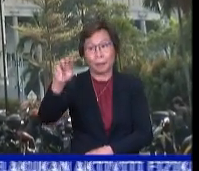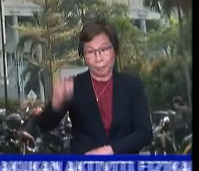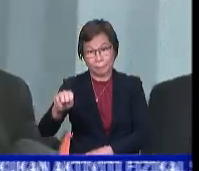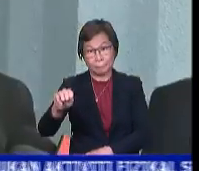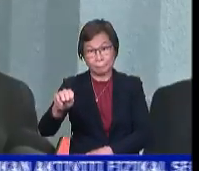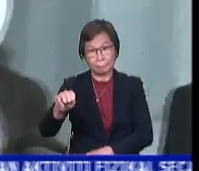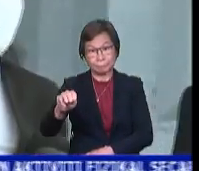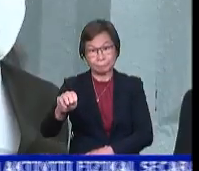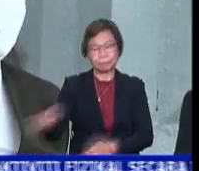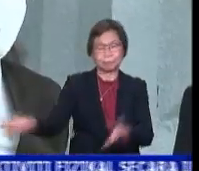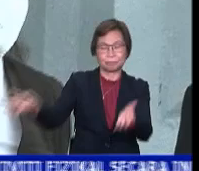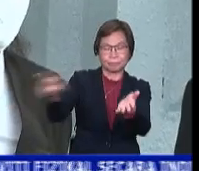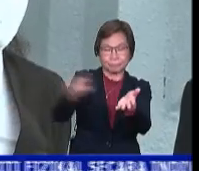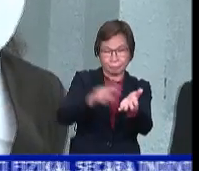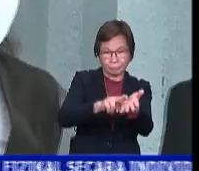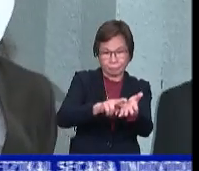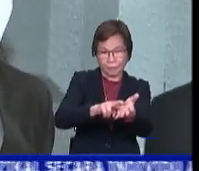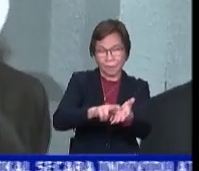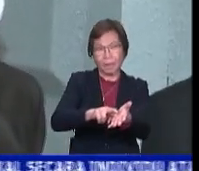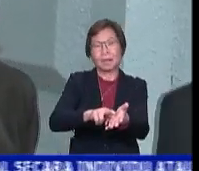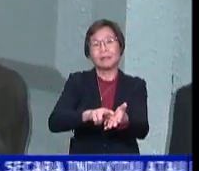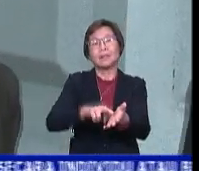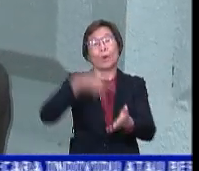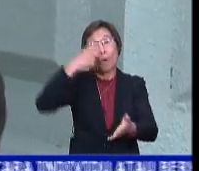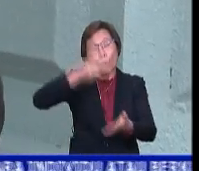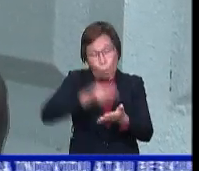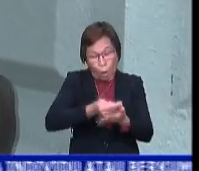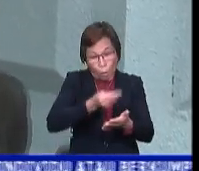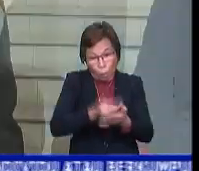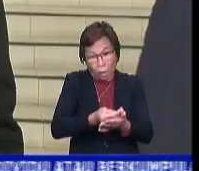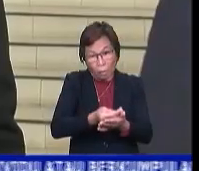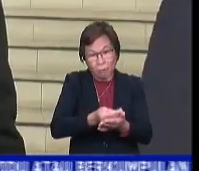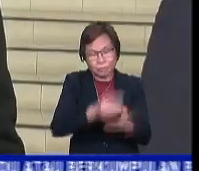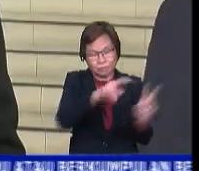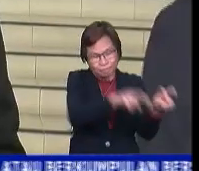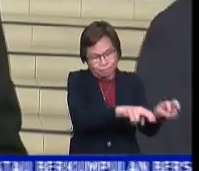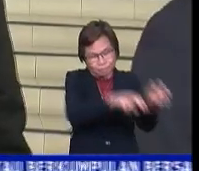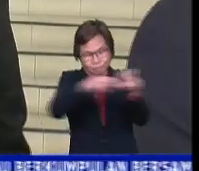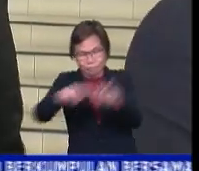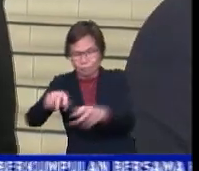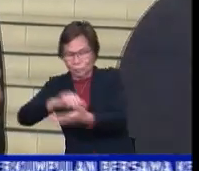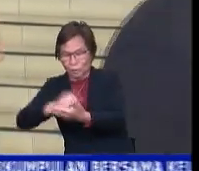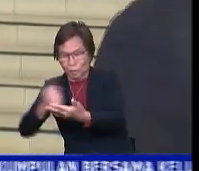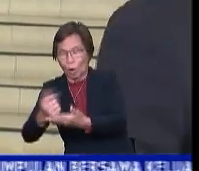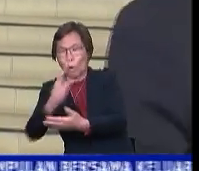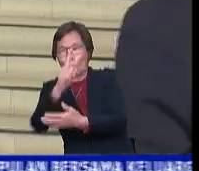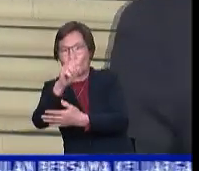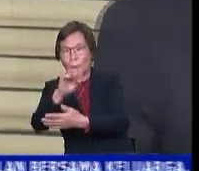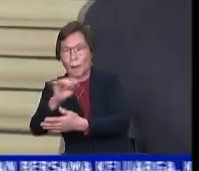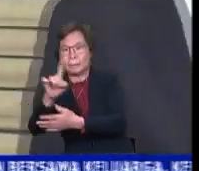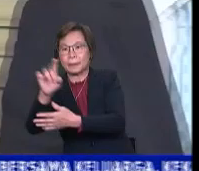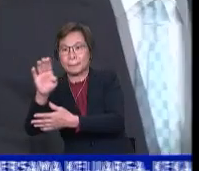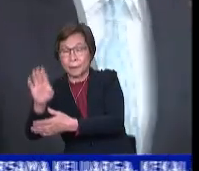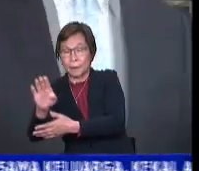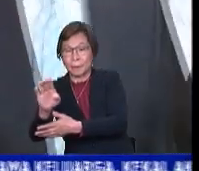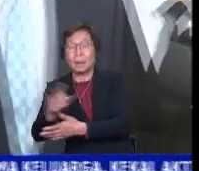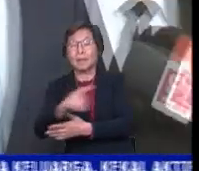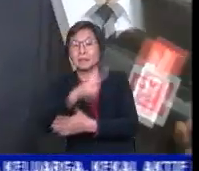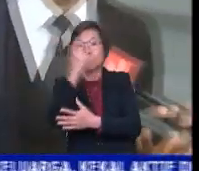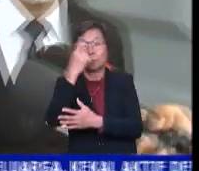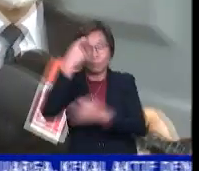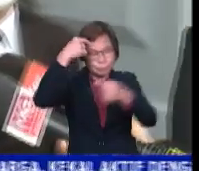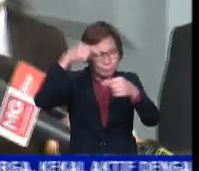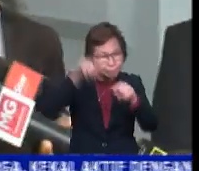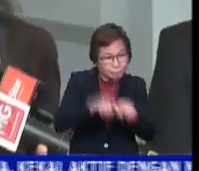SPRM dalam kenyataannya menyebut wang itu akan dipindahkan ke akaun OneMDB. Berdasarkan